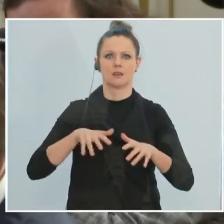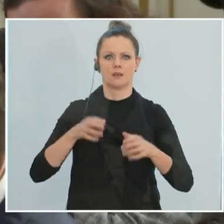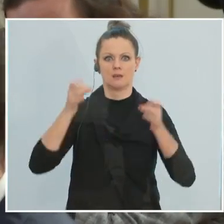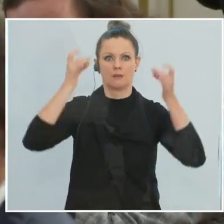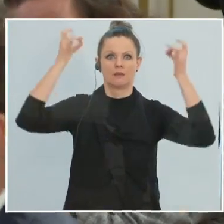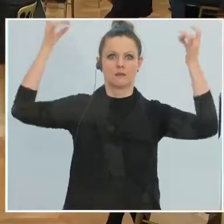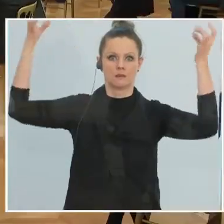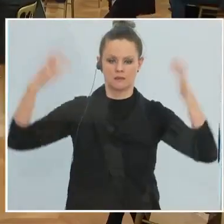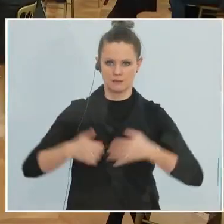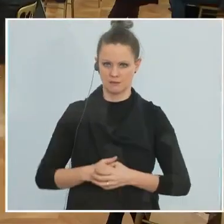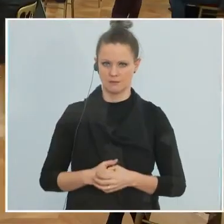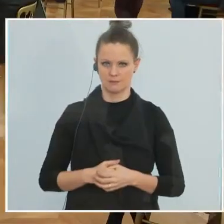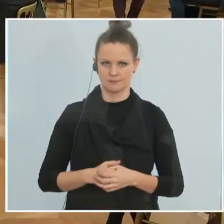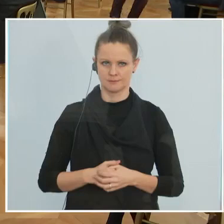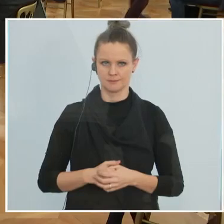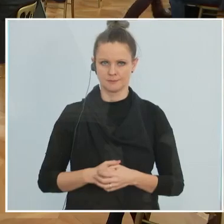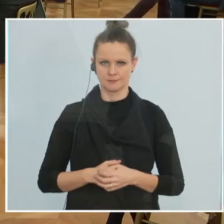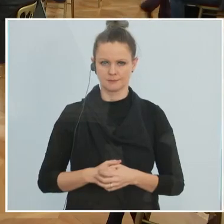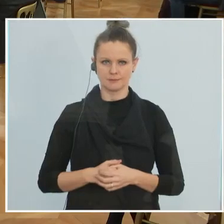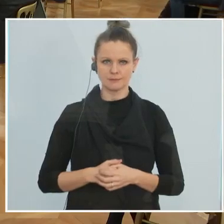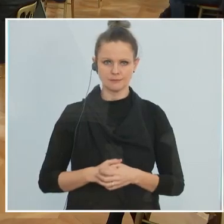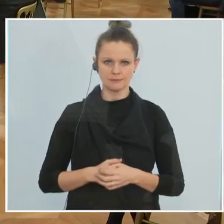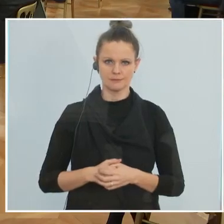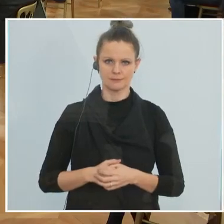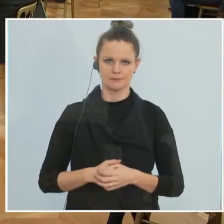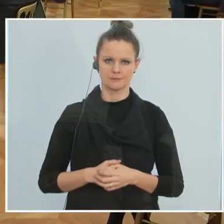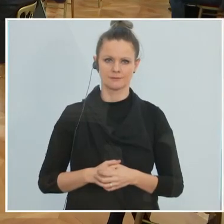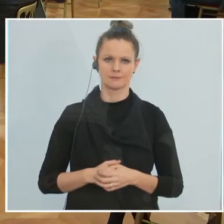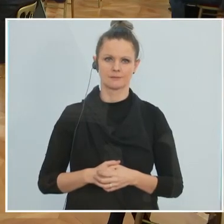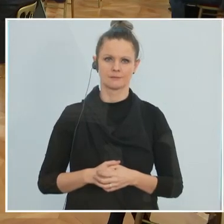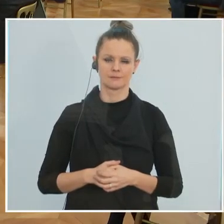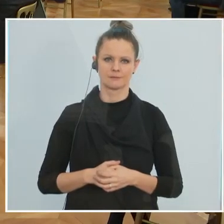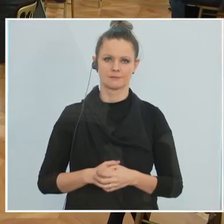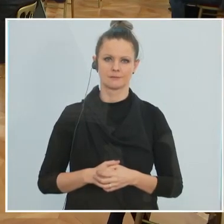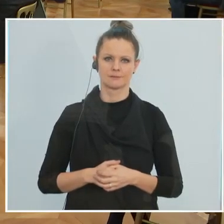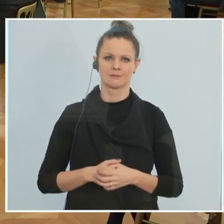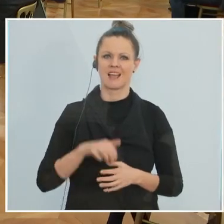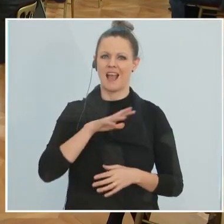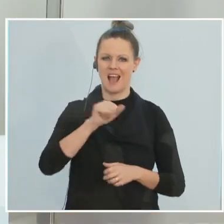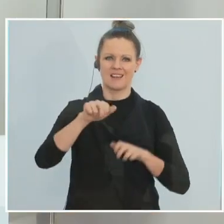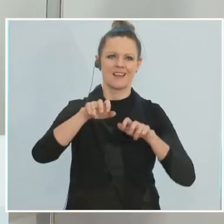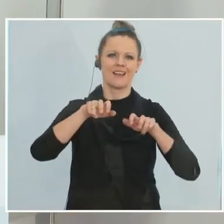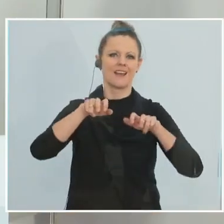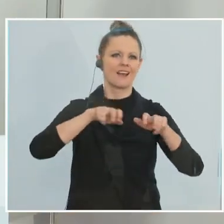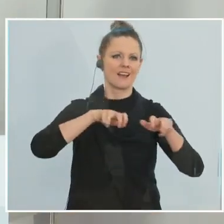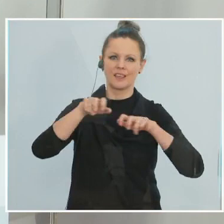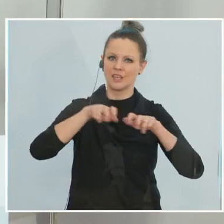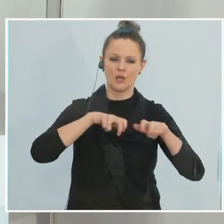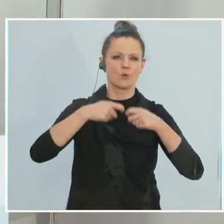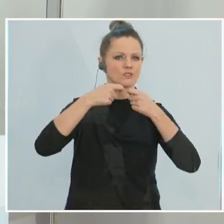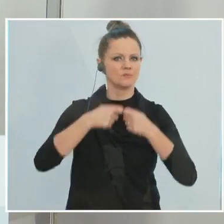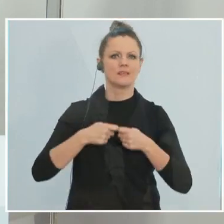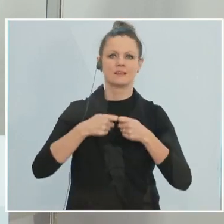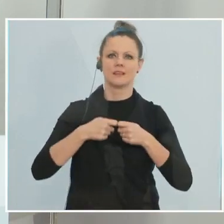Also zunächst einmal, die Abstimmung mit allen Regierungsmitgliedern läuft die ganze Zeit gut, und auf Hochtouren,